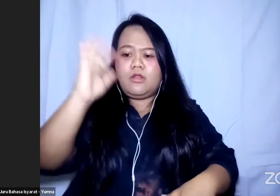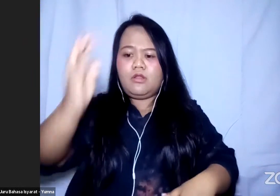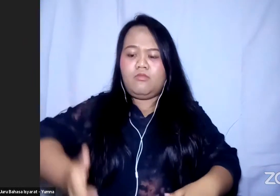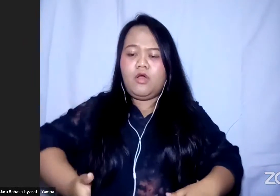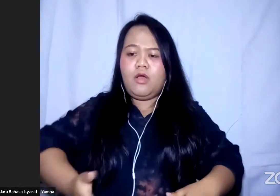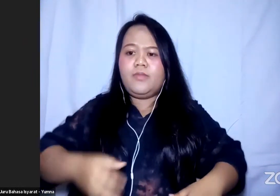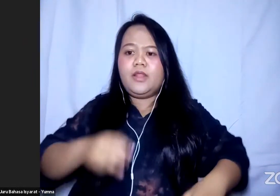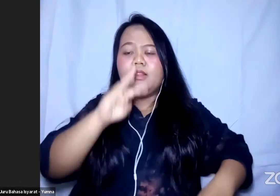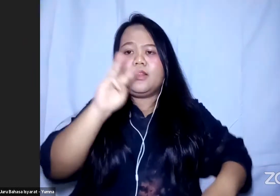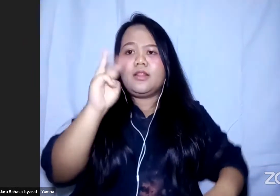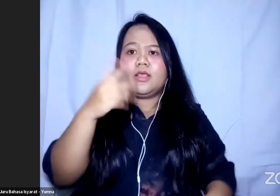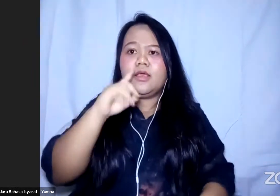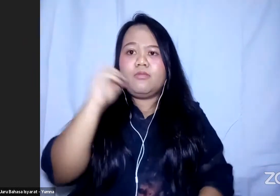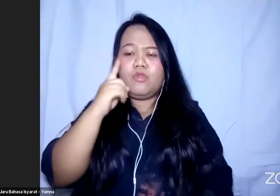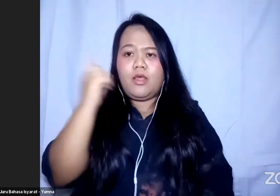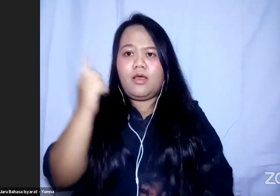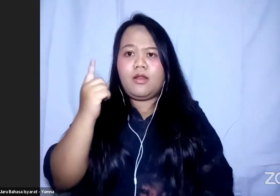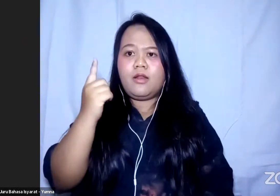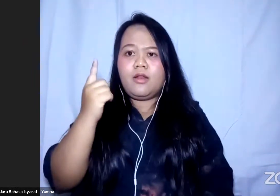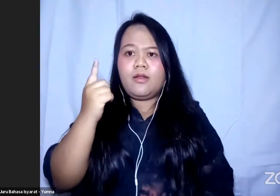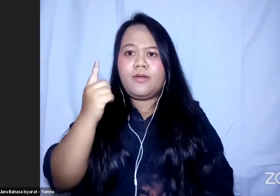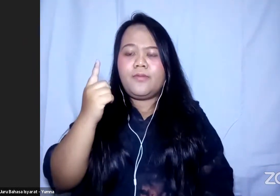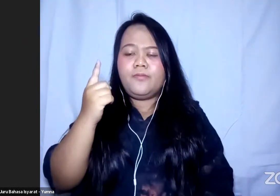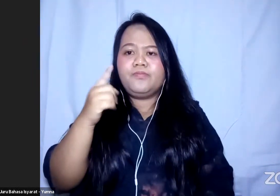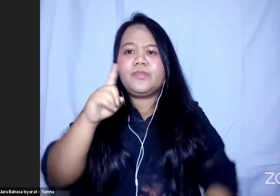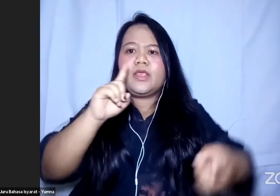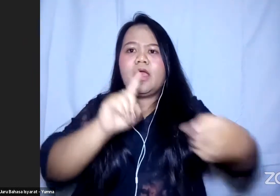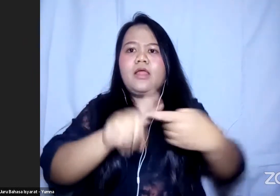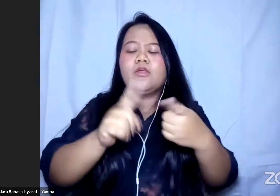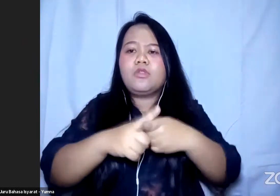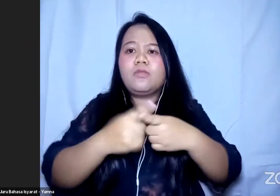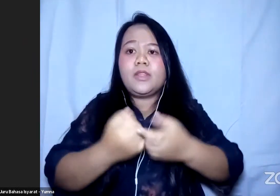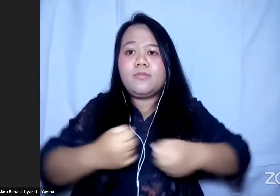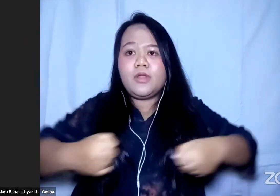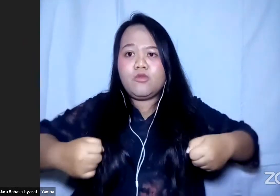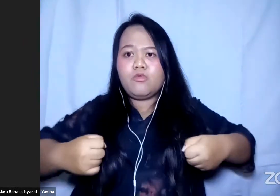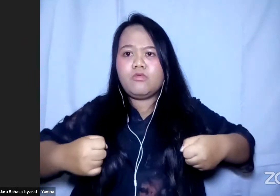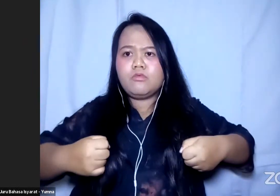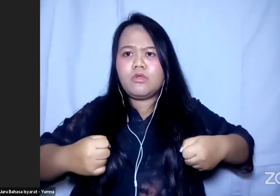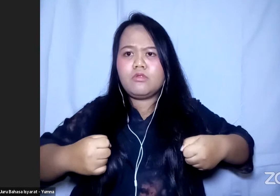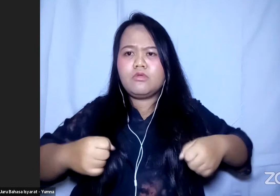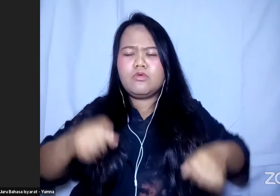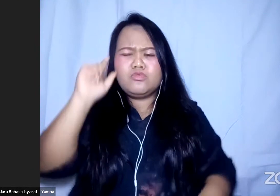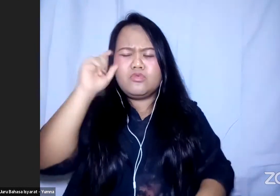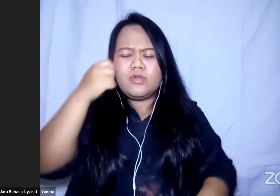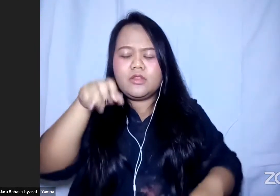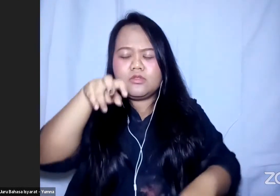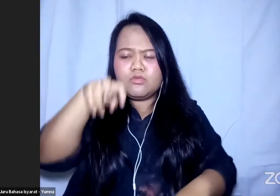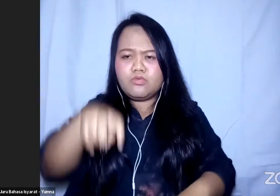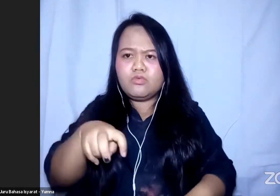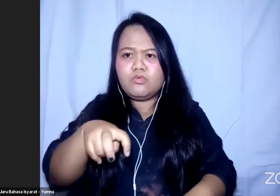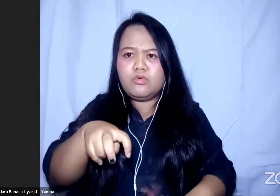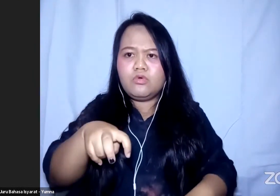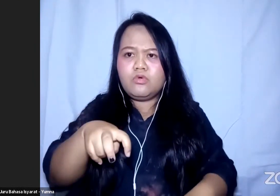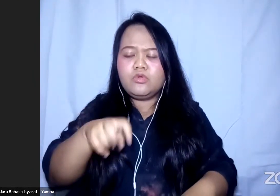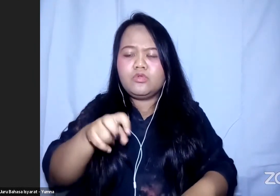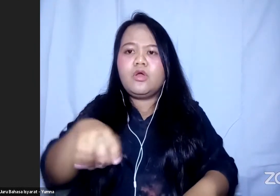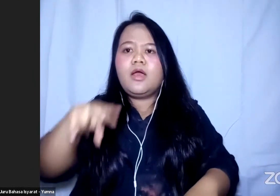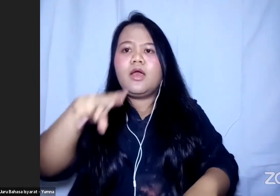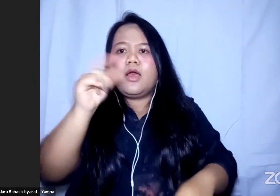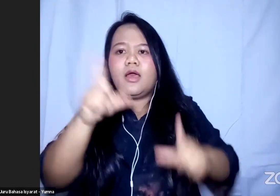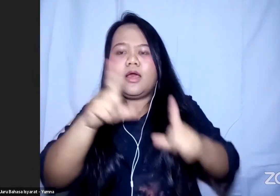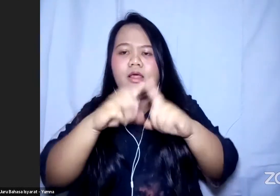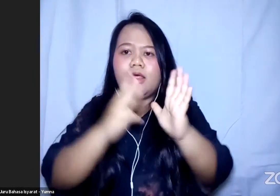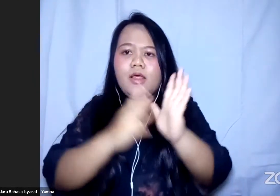Dan teman-teman obesitas yang kesulitan congkok Begitu juga RAM sebetulnya